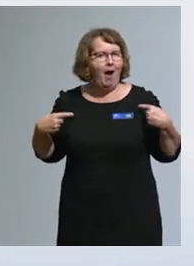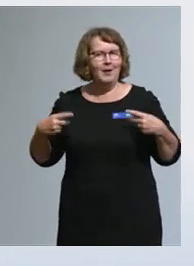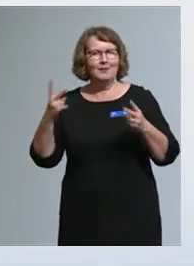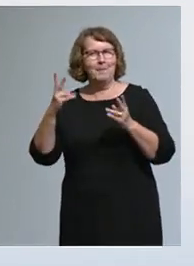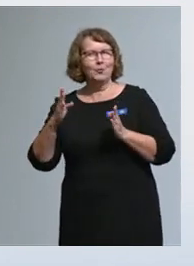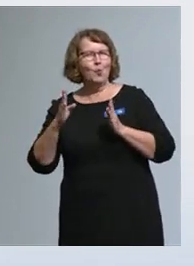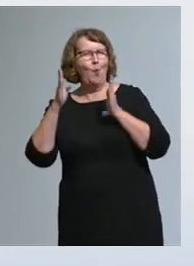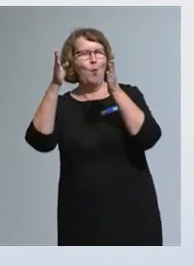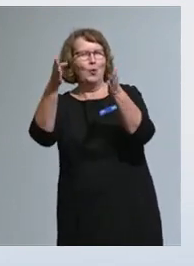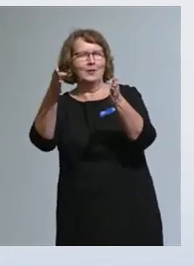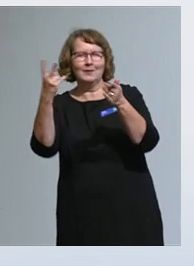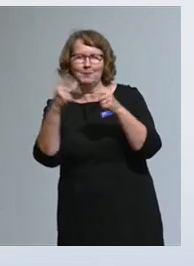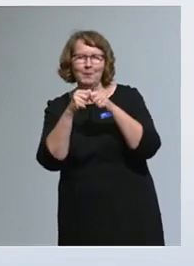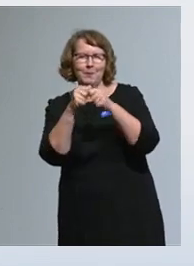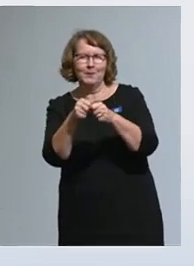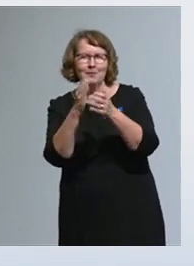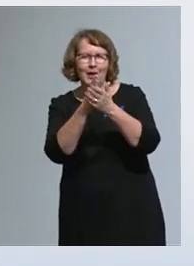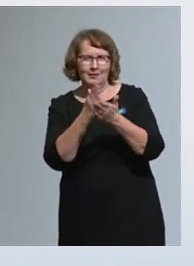asioita.